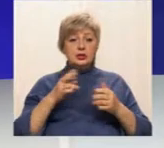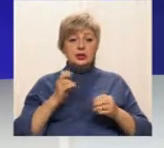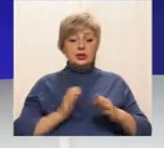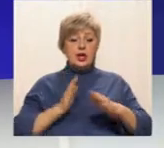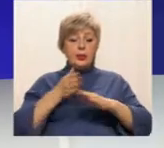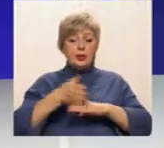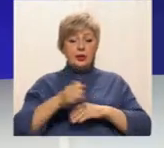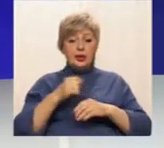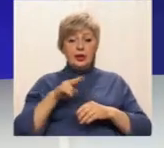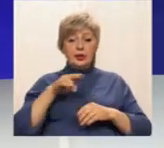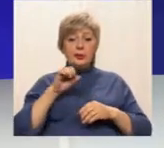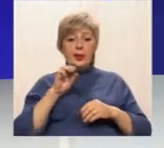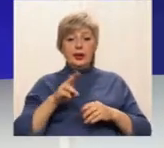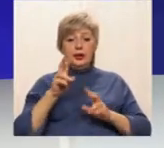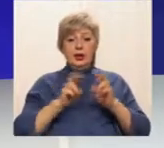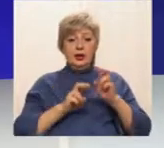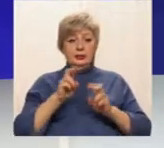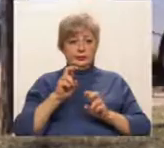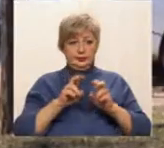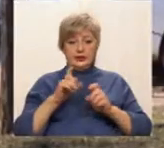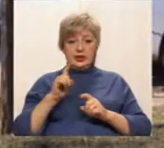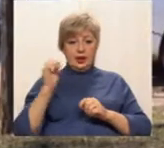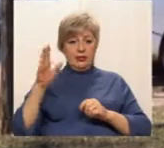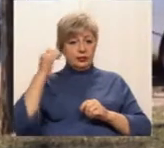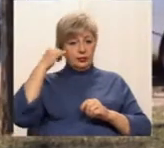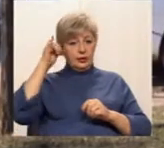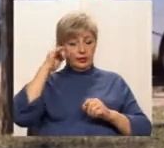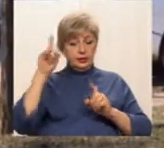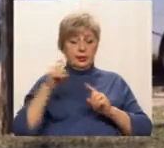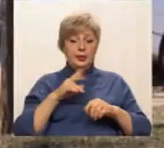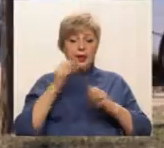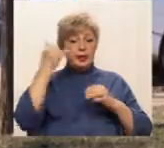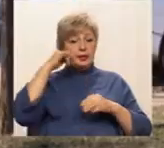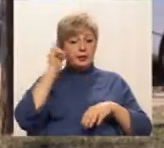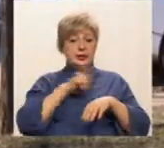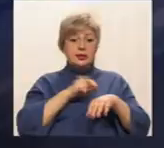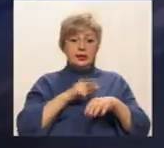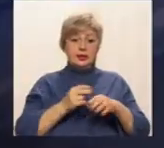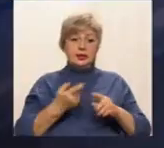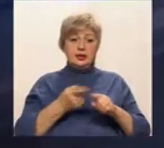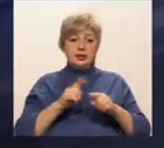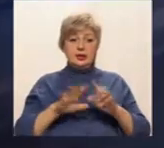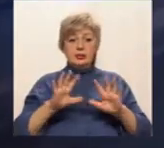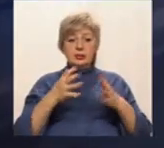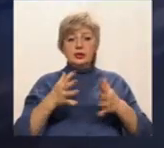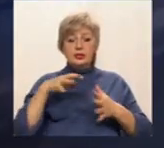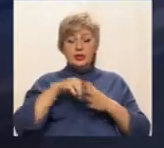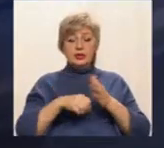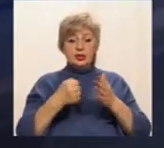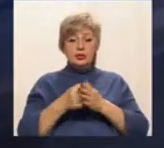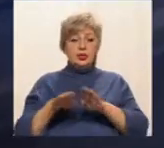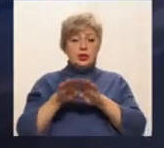електрозаводчі у Кривому Розі. За фактом ДТП, Криворізька поліція внесла інформацію до єдиного реєстру, сказала